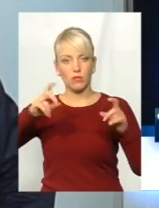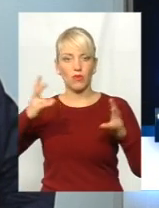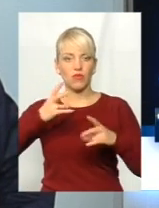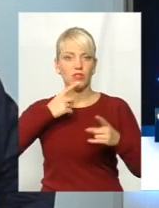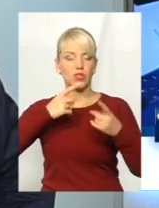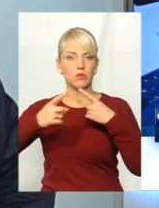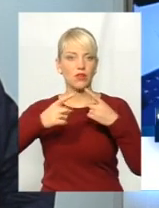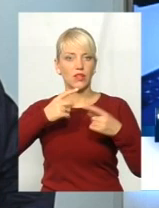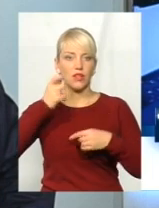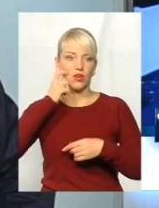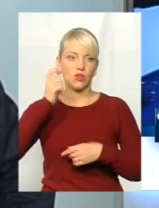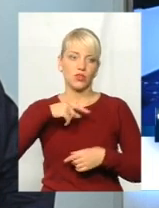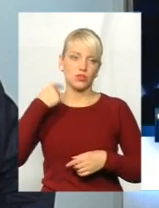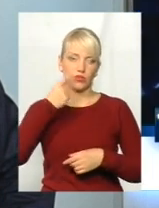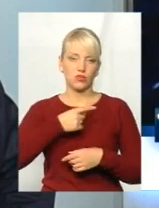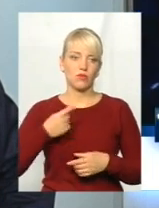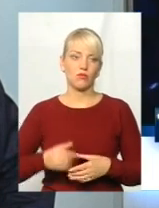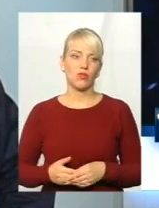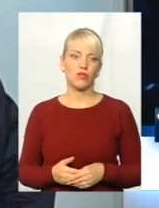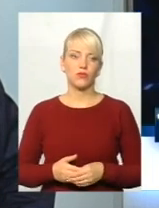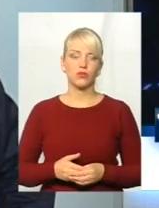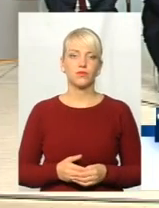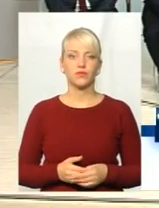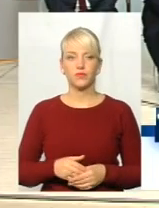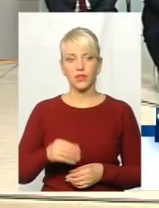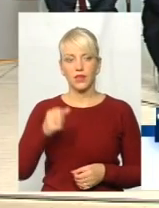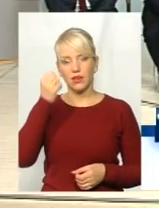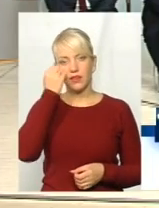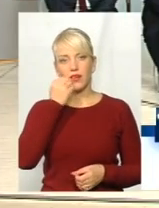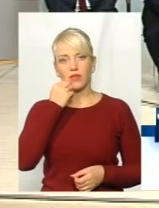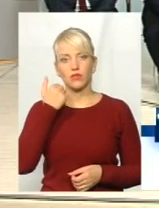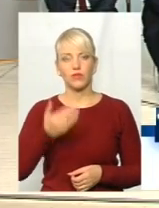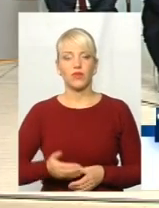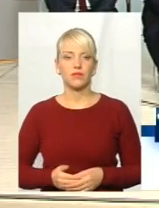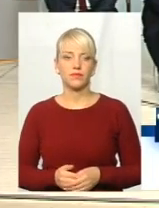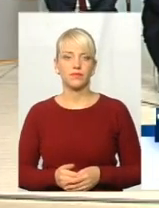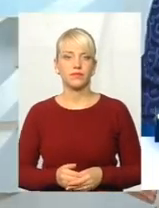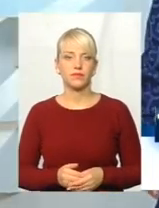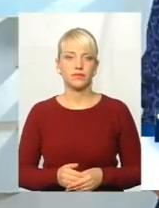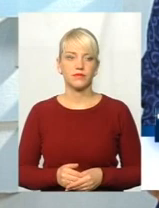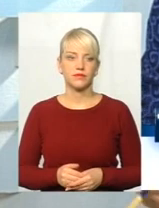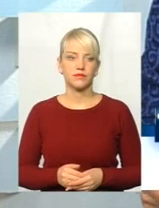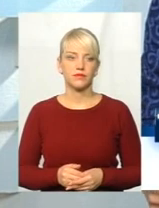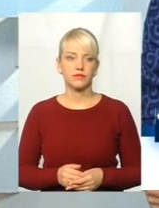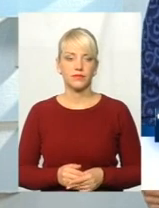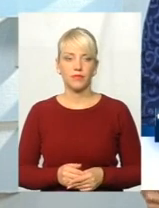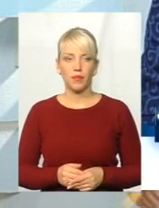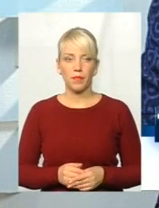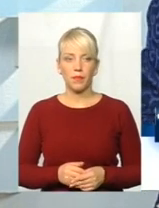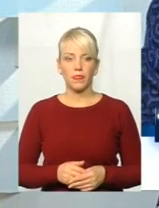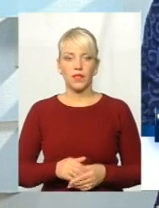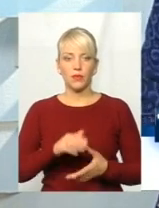мовою. Яка моя думка? Дякуємо. Дякуємо вам, пані Ніло. Впродовження теми